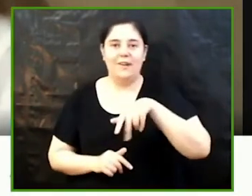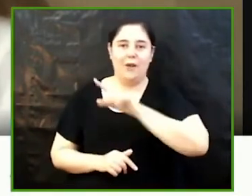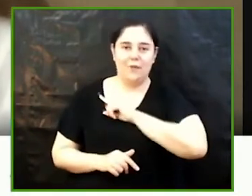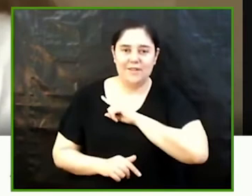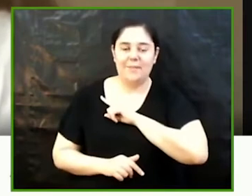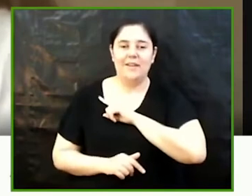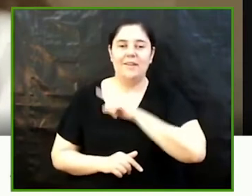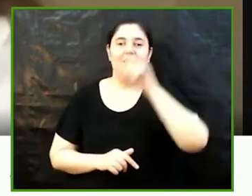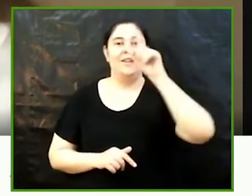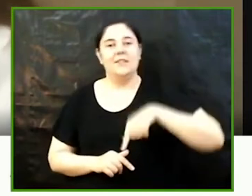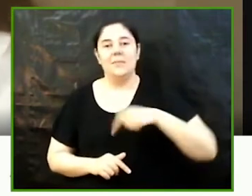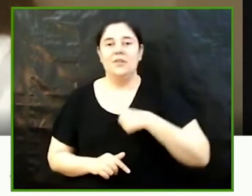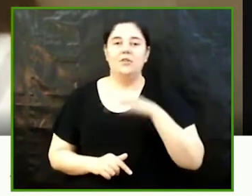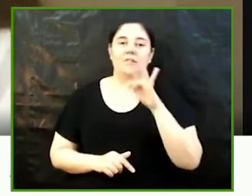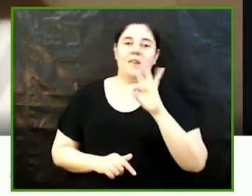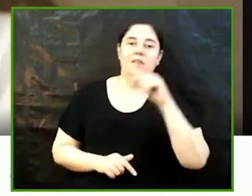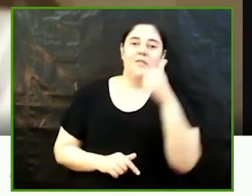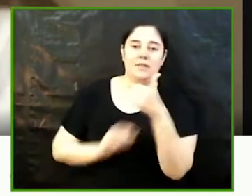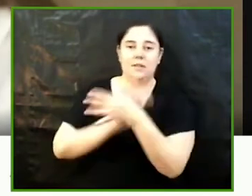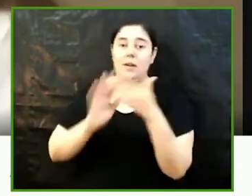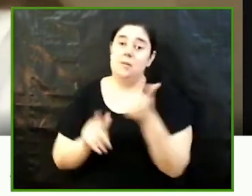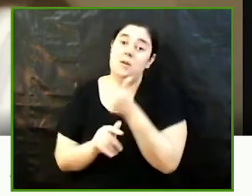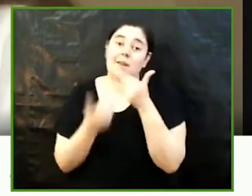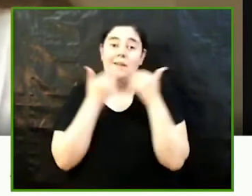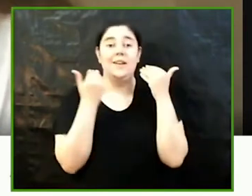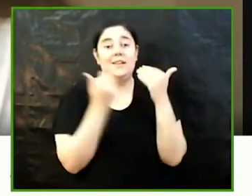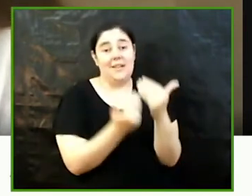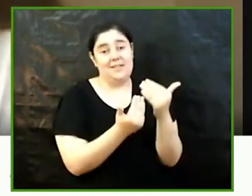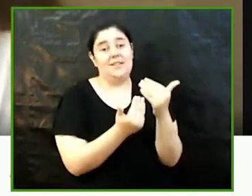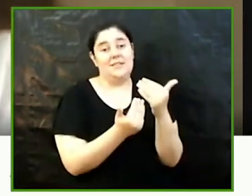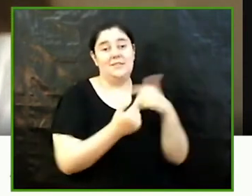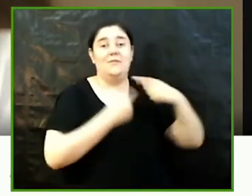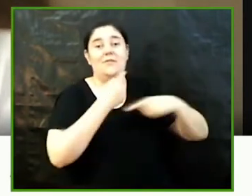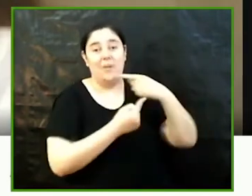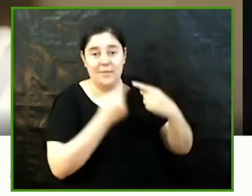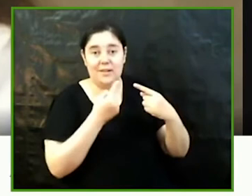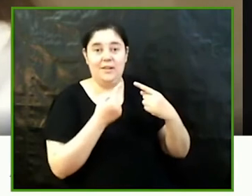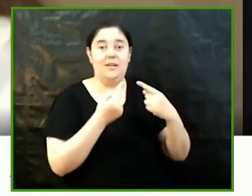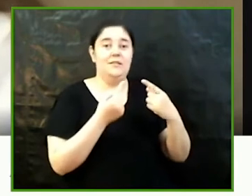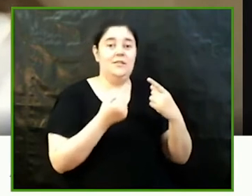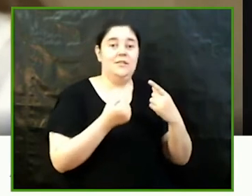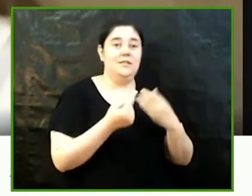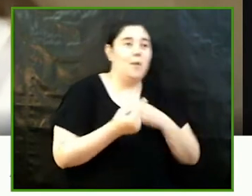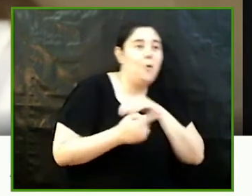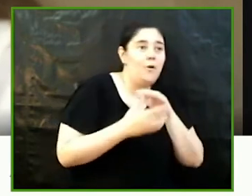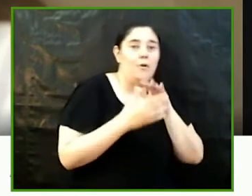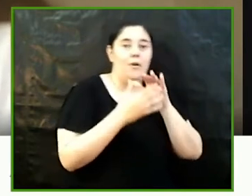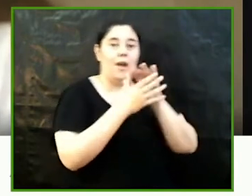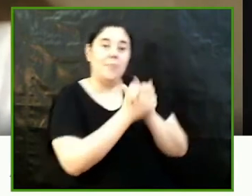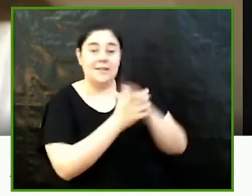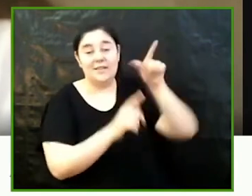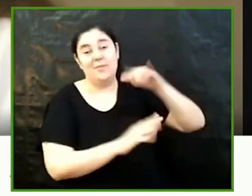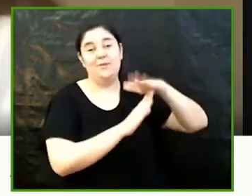no puc parlar del meu TFG sense donar primer les gràcies també a la família a l'amor a les amigues i a la meva tutora la Jéssica